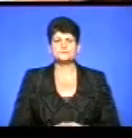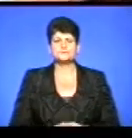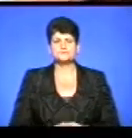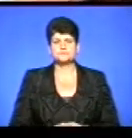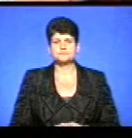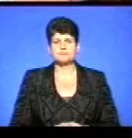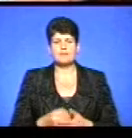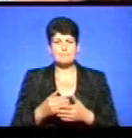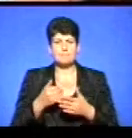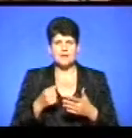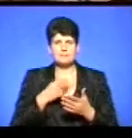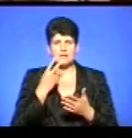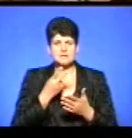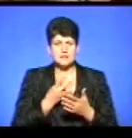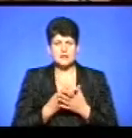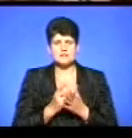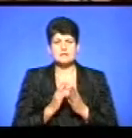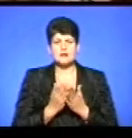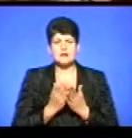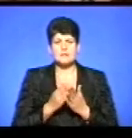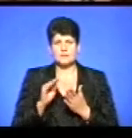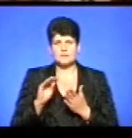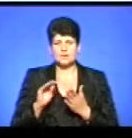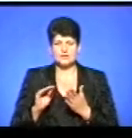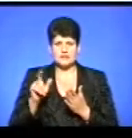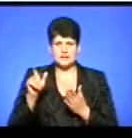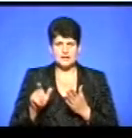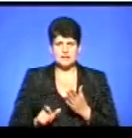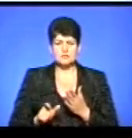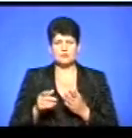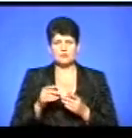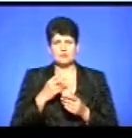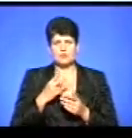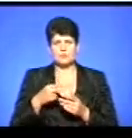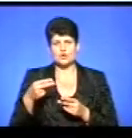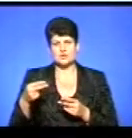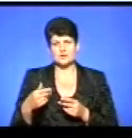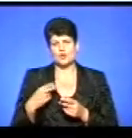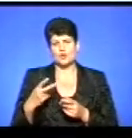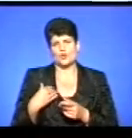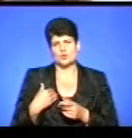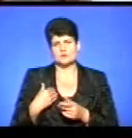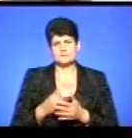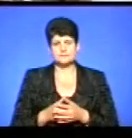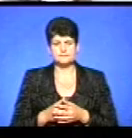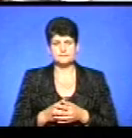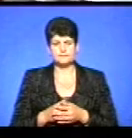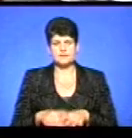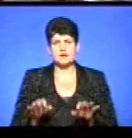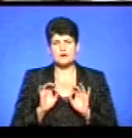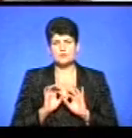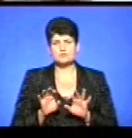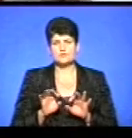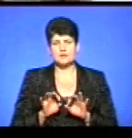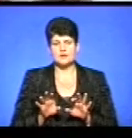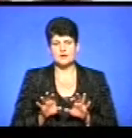Перед презентацією автор книжки про графологію Дмитро Штокалюк аналізує почерки охочих. «Вона розповідається,